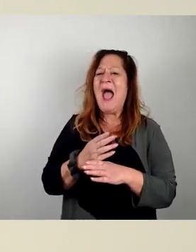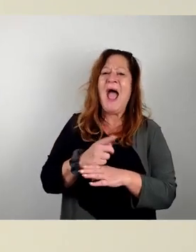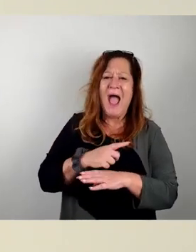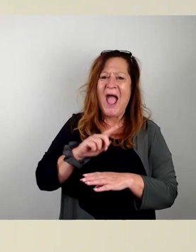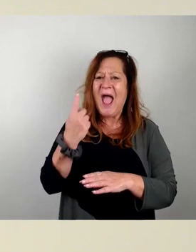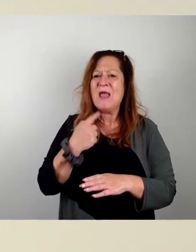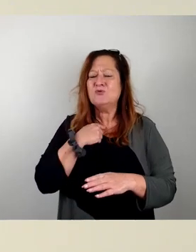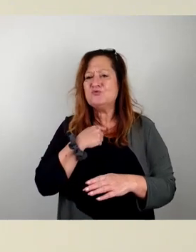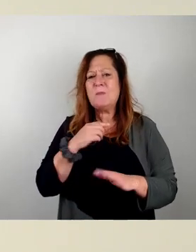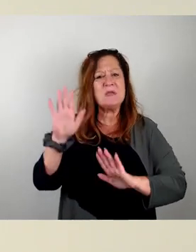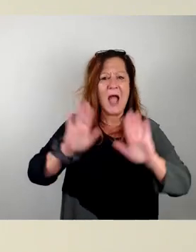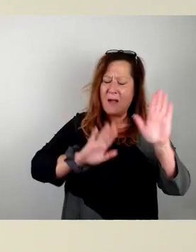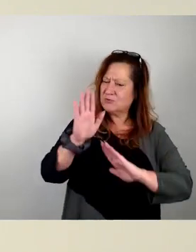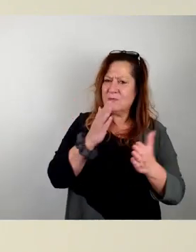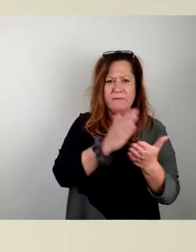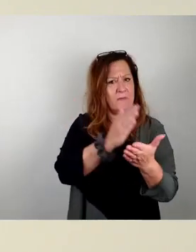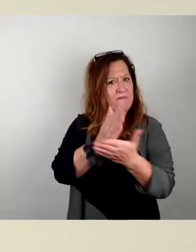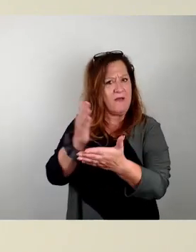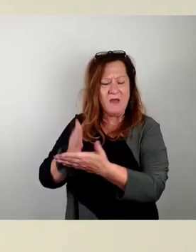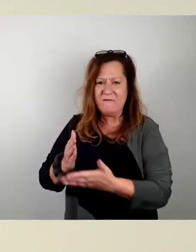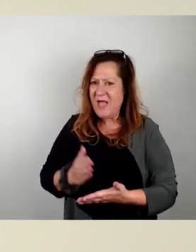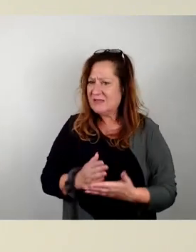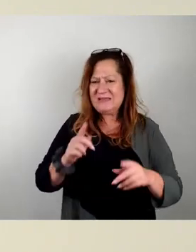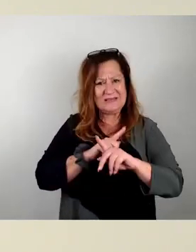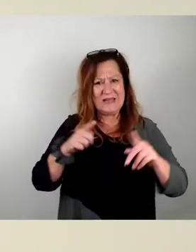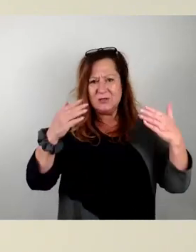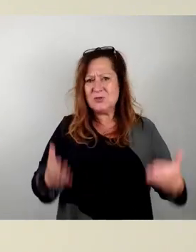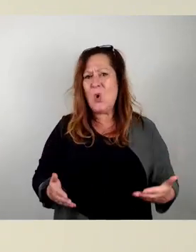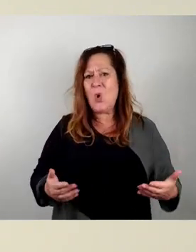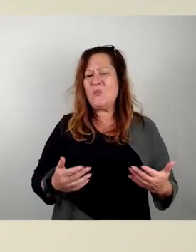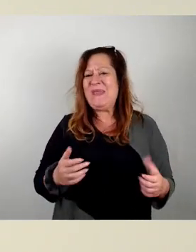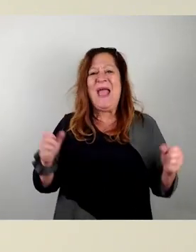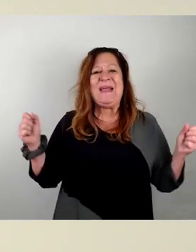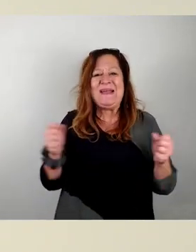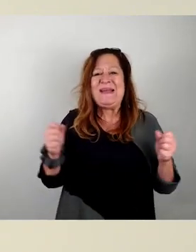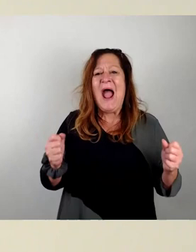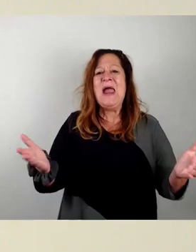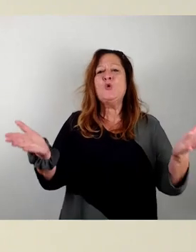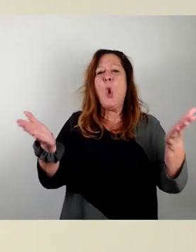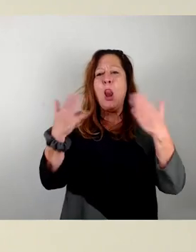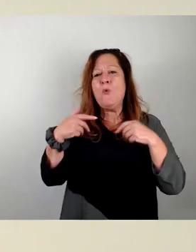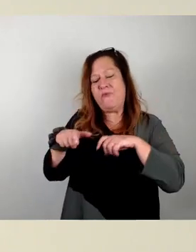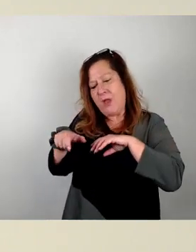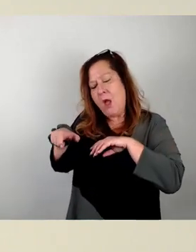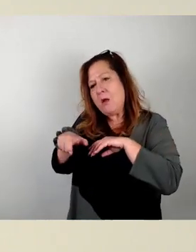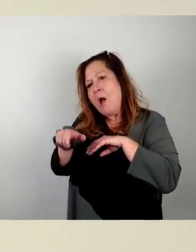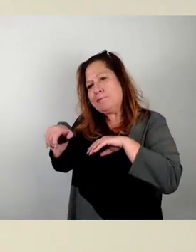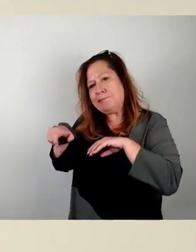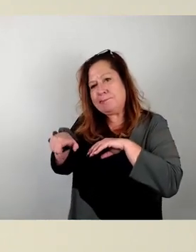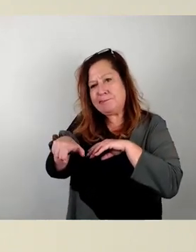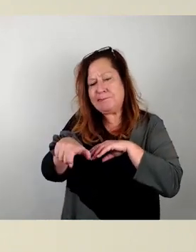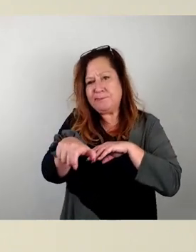alles abgestimmt worden. Es ist nicht so, dass hier irgendwelche Kaltluftschneisen zugebaut werden, die eine negative